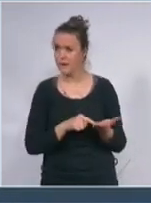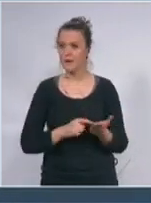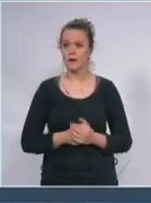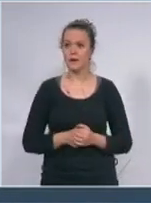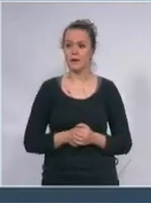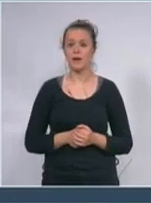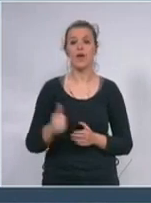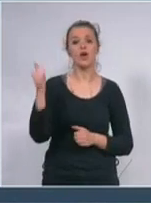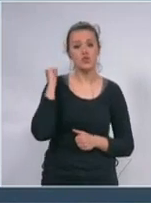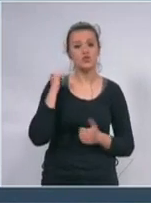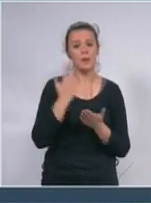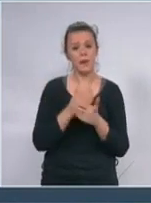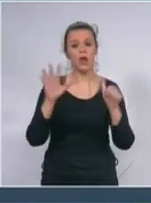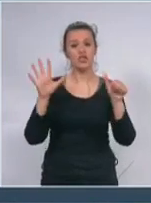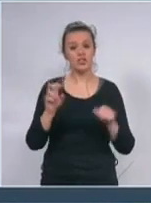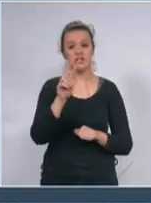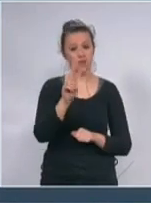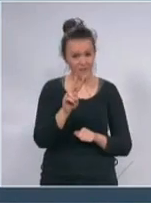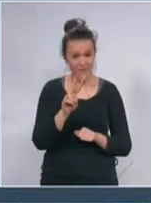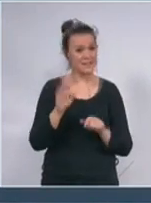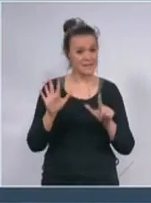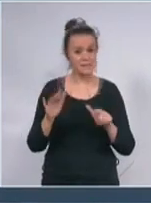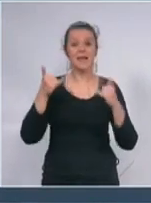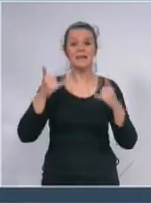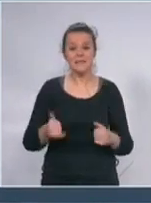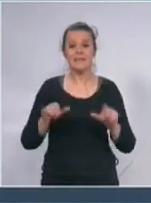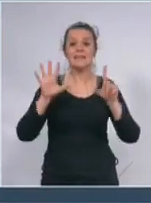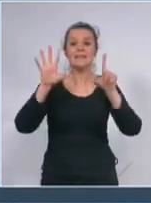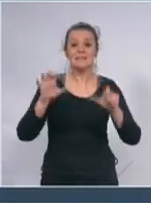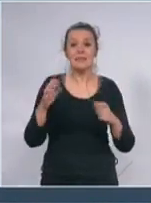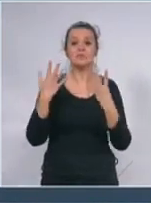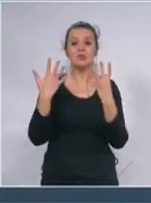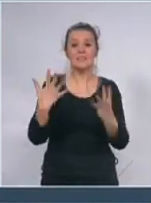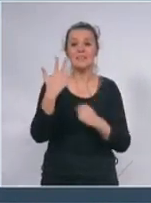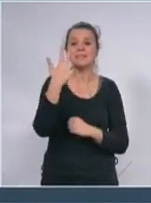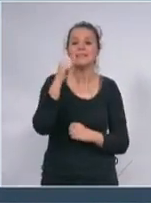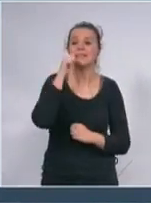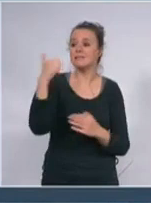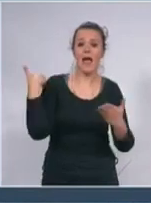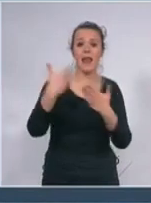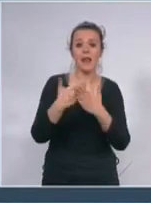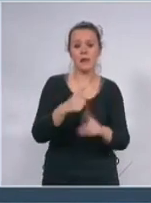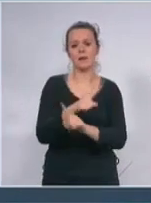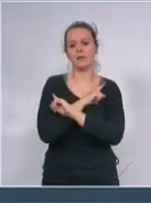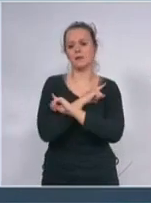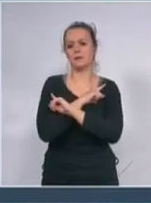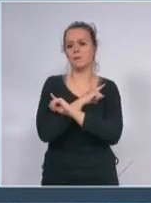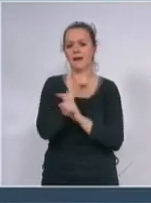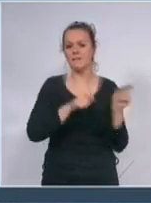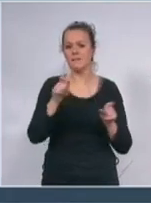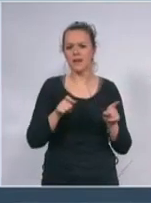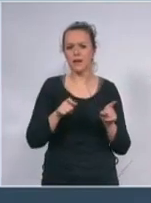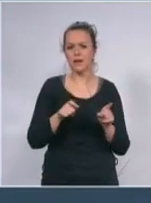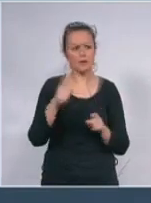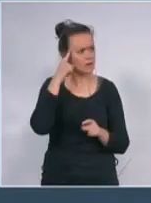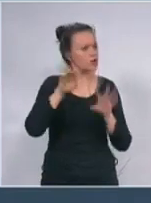Znači juče je bilo 627, danas 793 mrtvo u Italiji u jednom danu. Čitalija je stigla do gotovo